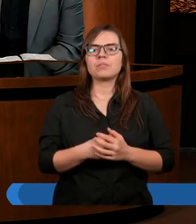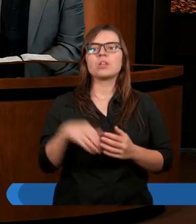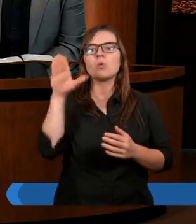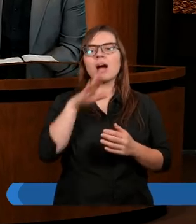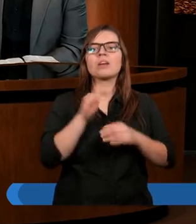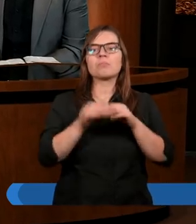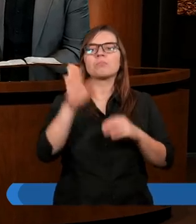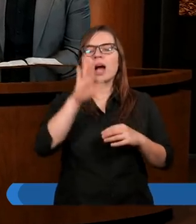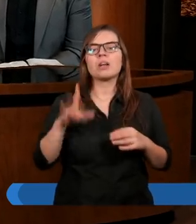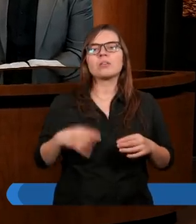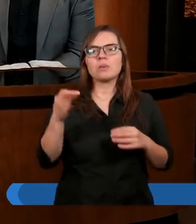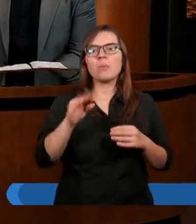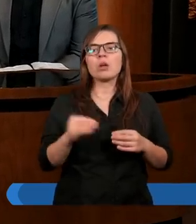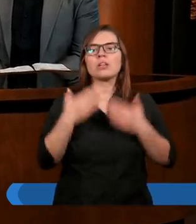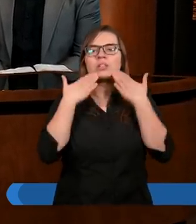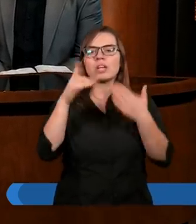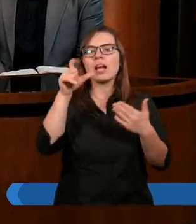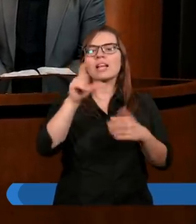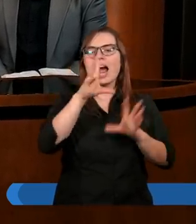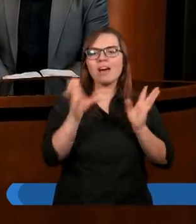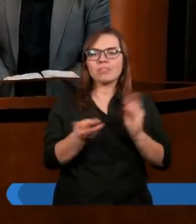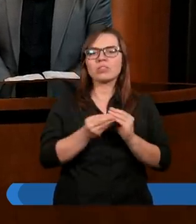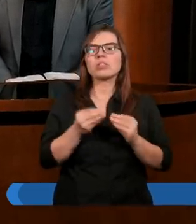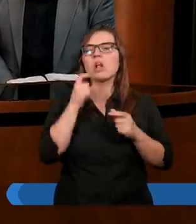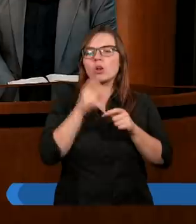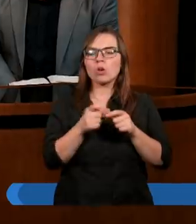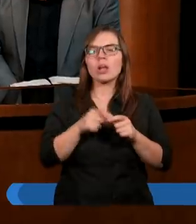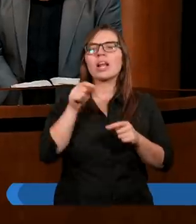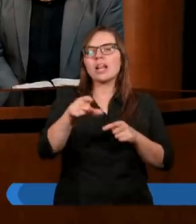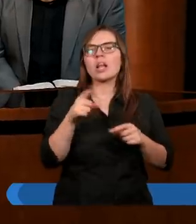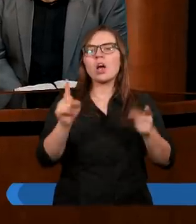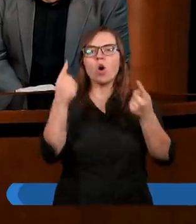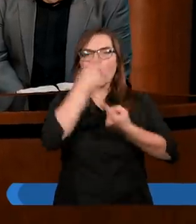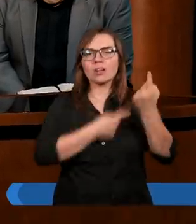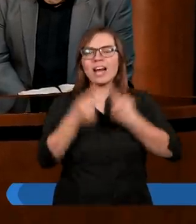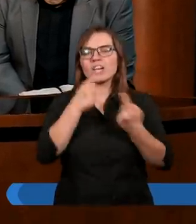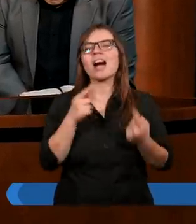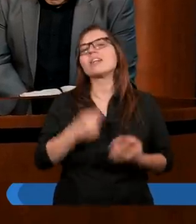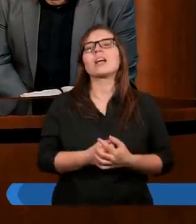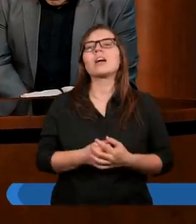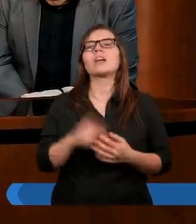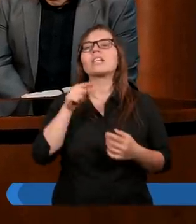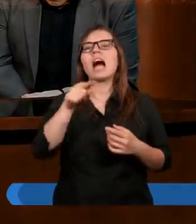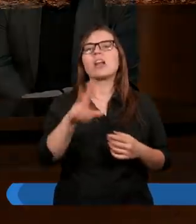Łaskawy Panie i Boże, dziękuję Ci za te słowa, za to rozważanie, za to, że tak